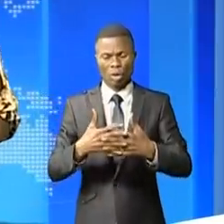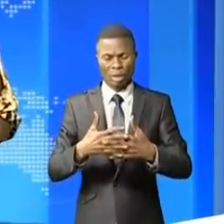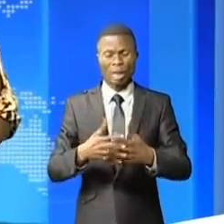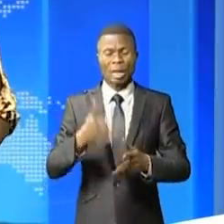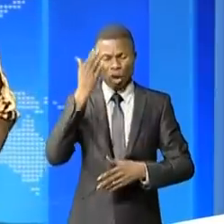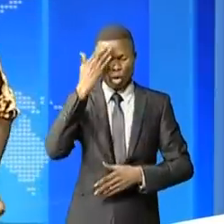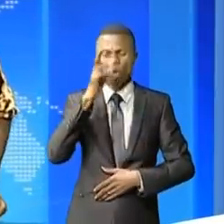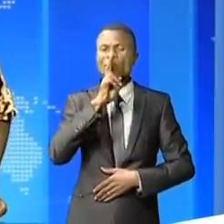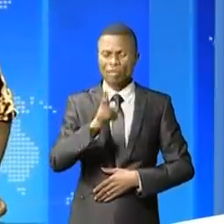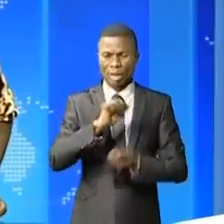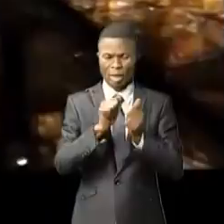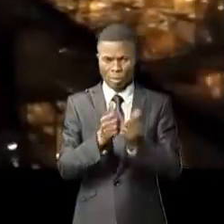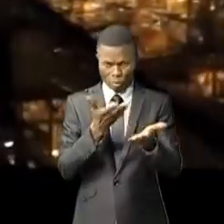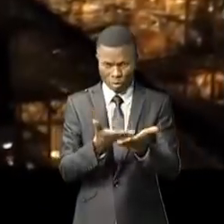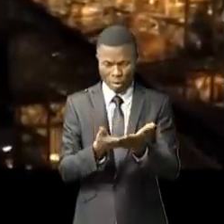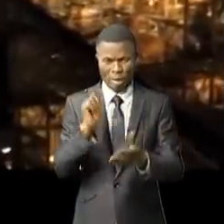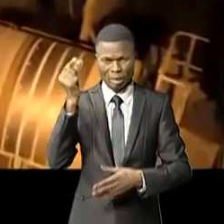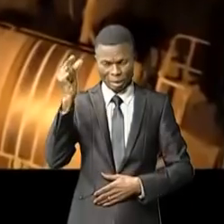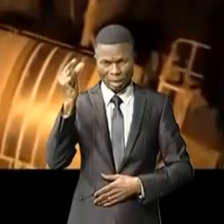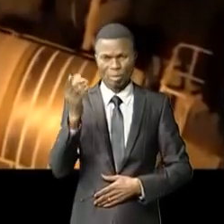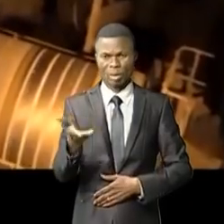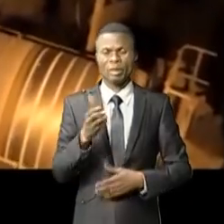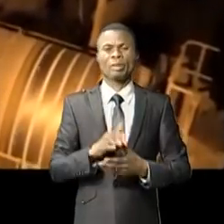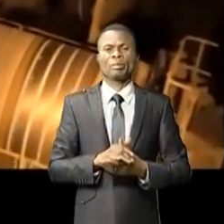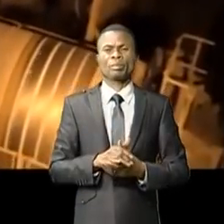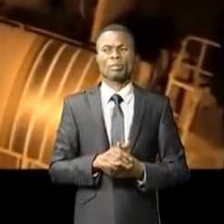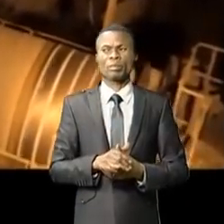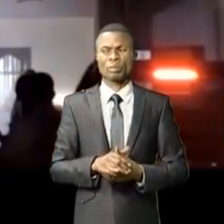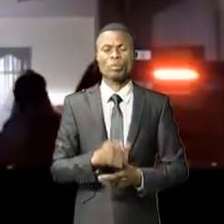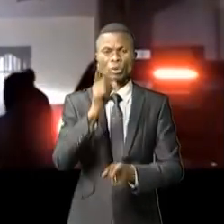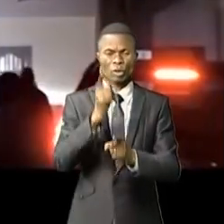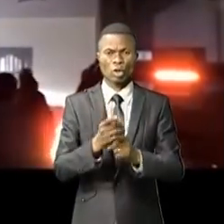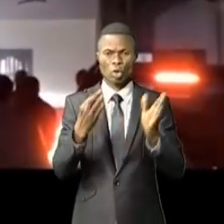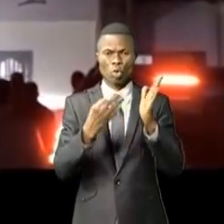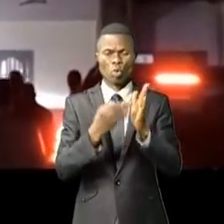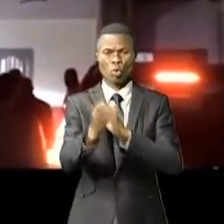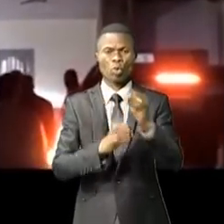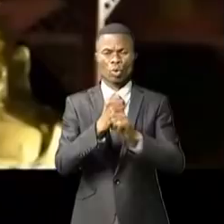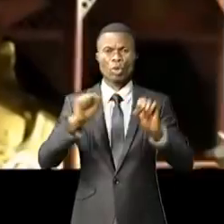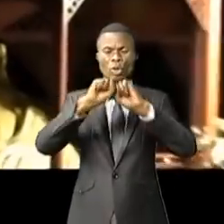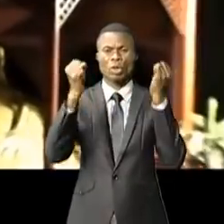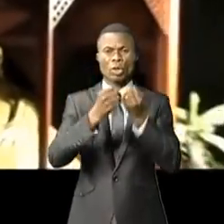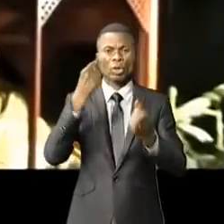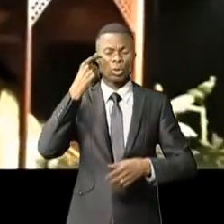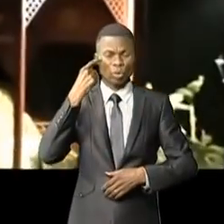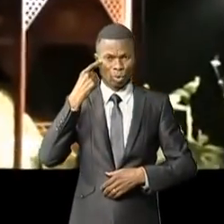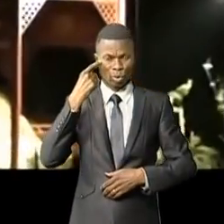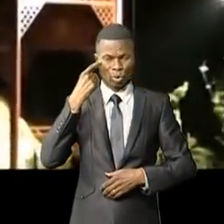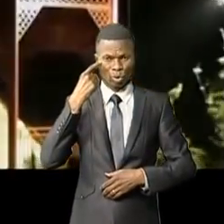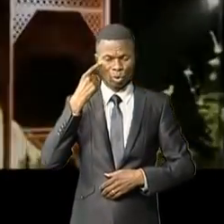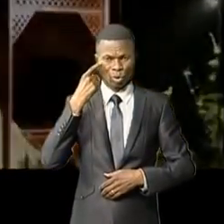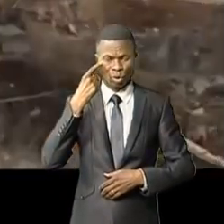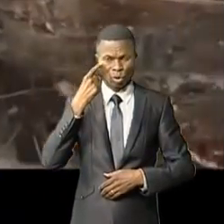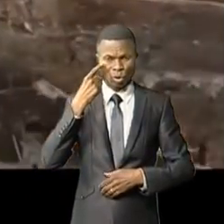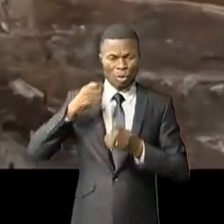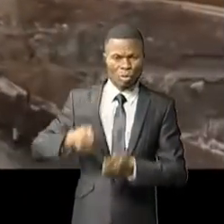clair dans cette affaire. Ça fait exactement 8 ans que la société chinoise Sassim exploite